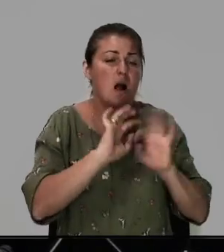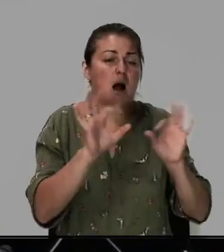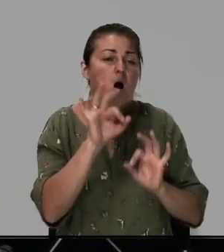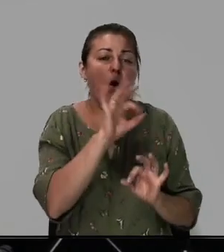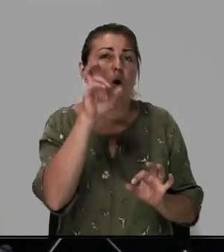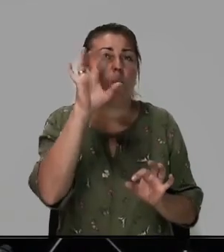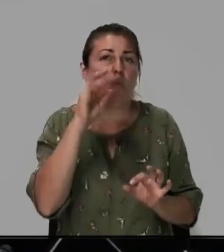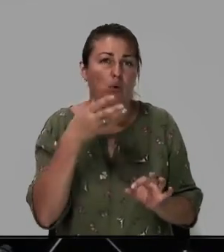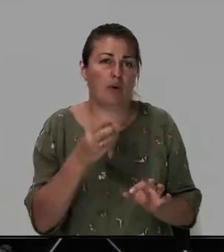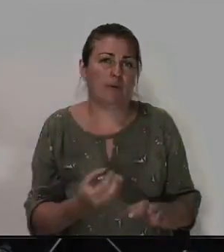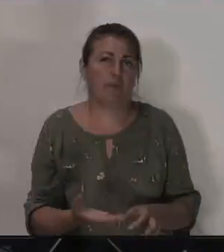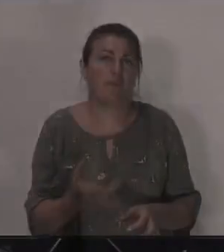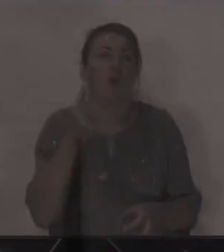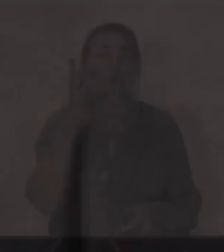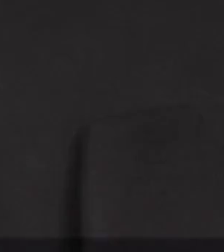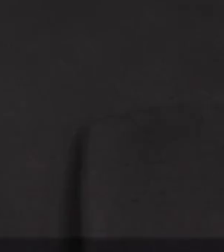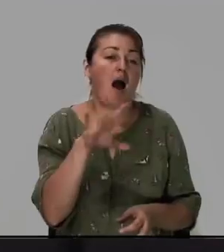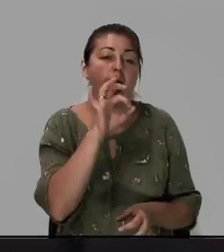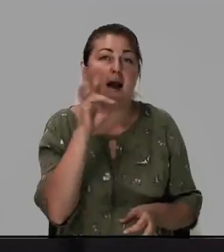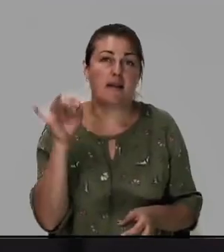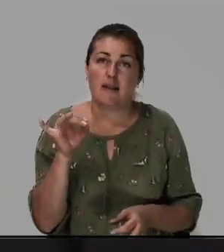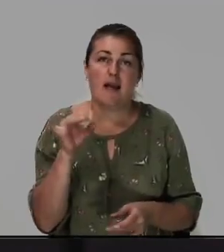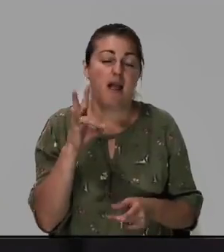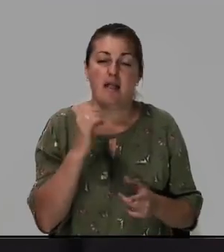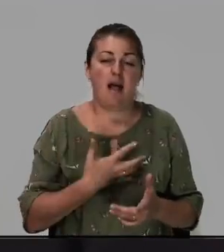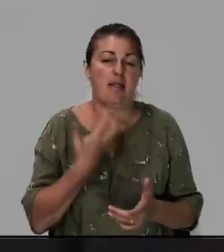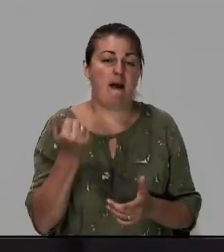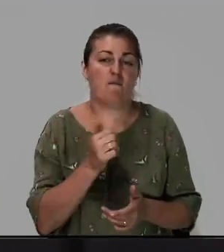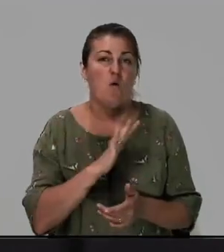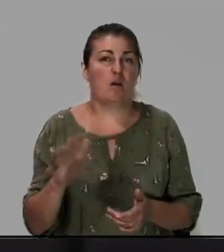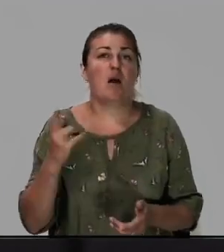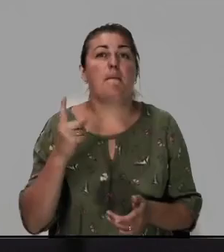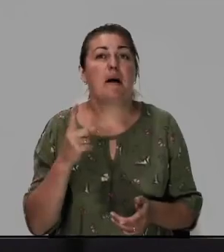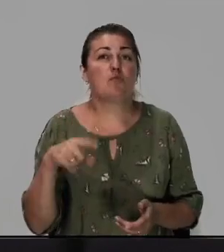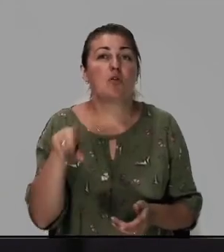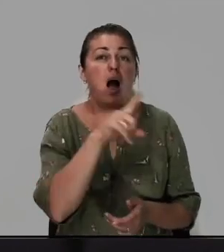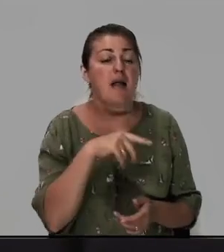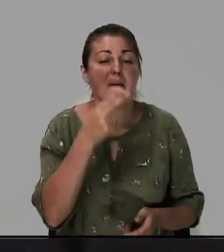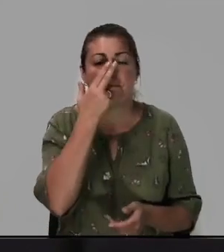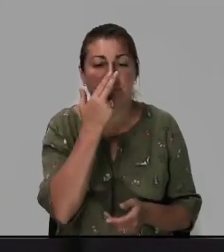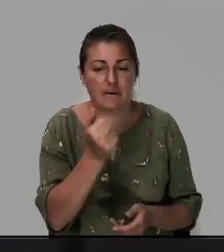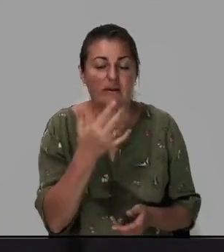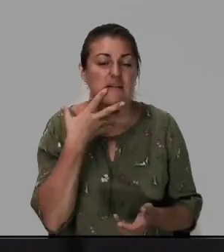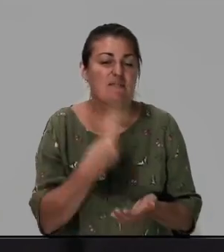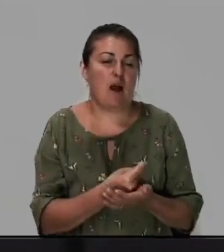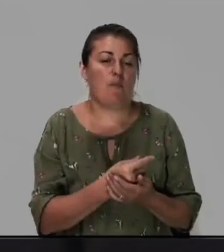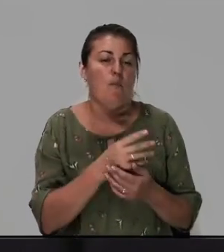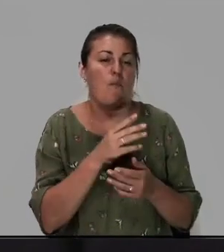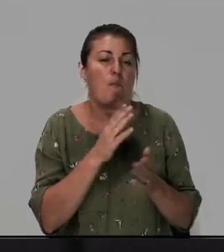но они недовольны потому что они привыкли к своему порядку